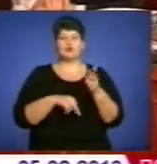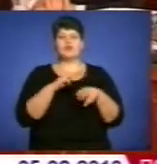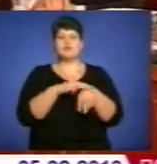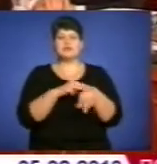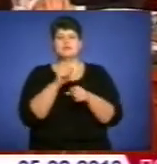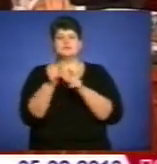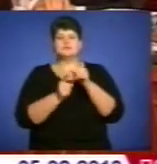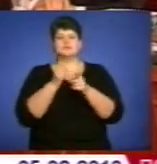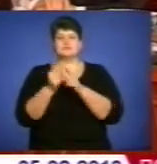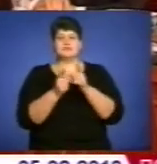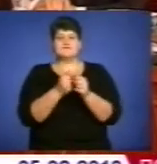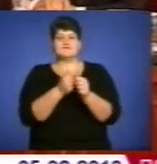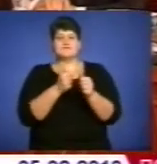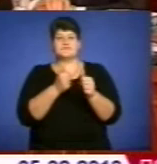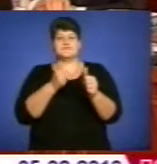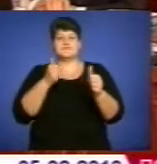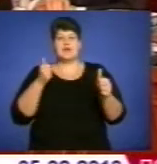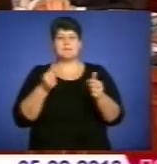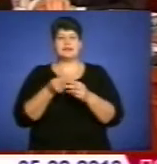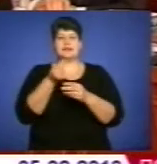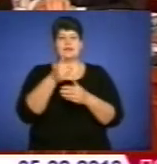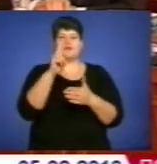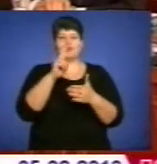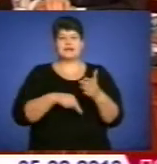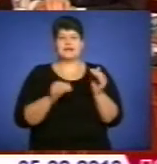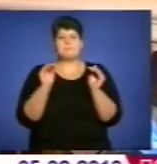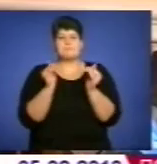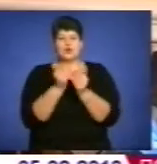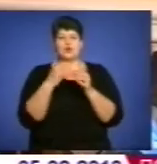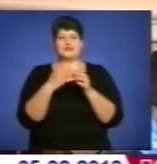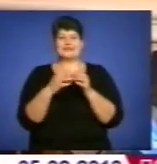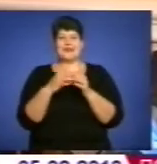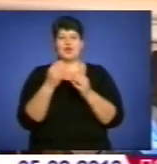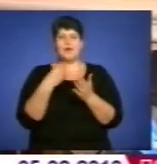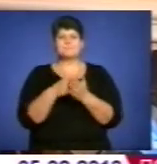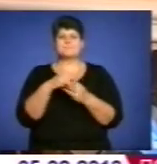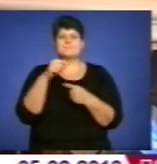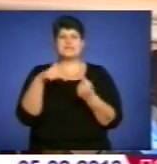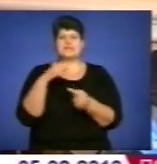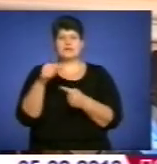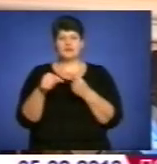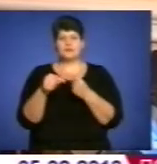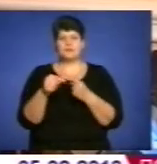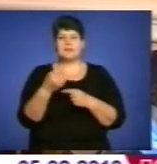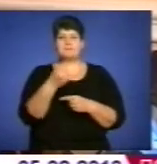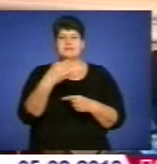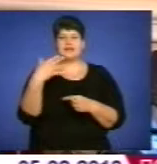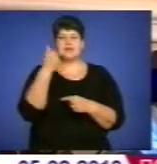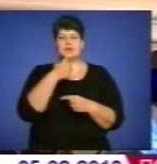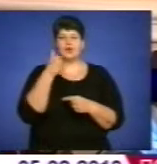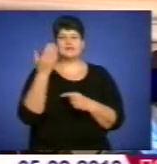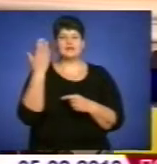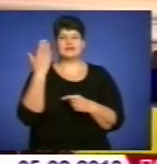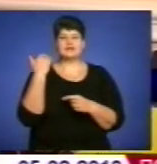Зокрема, віддалилася від платників податків малого та середнього бізнесу. 15 років тому кримінальне покарання наступило за